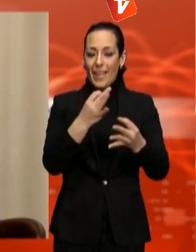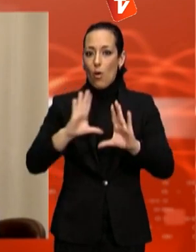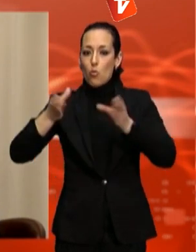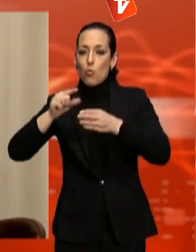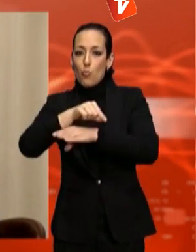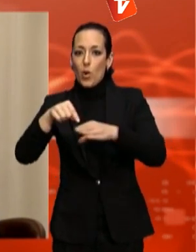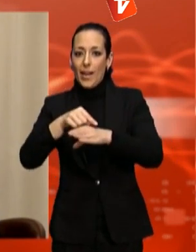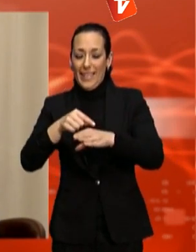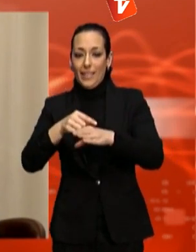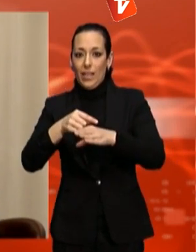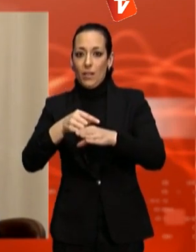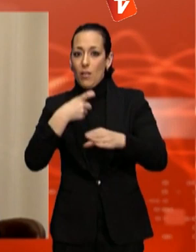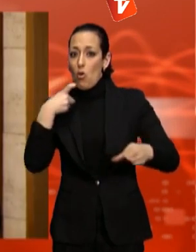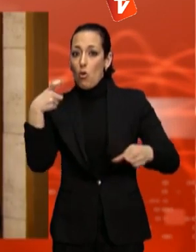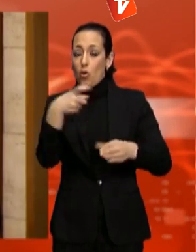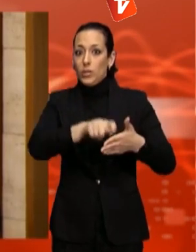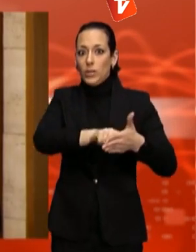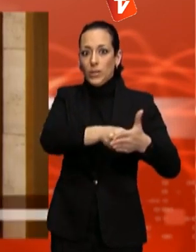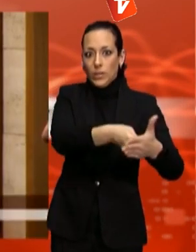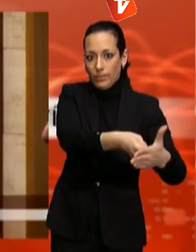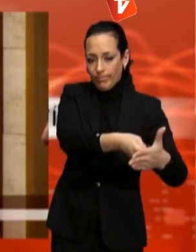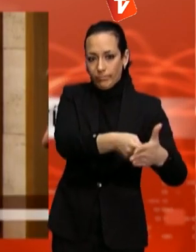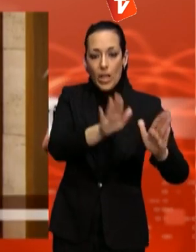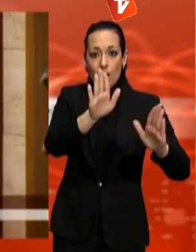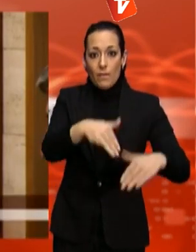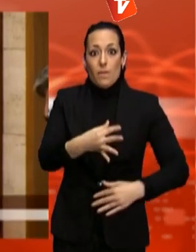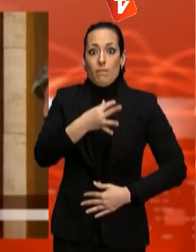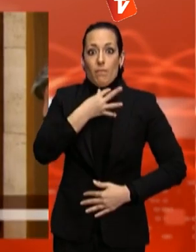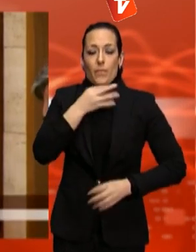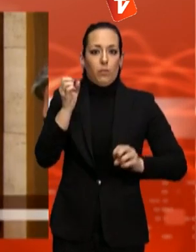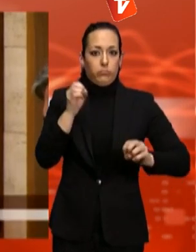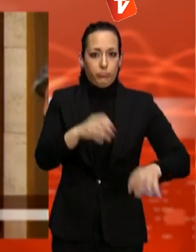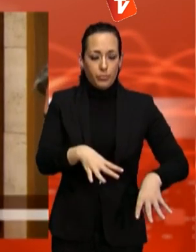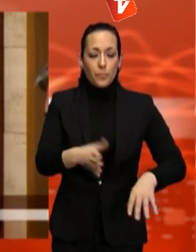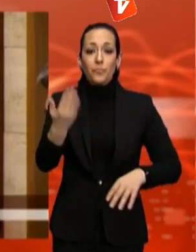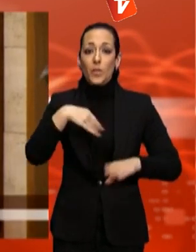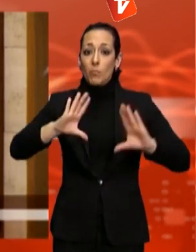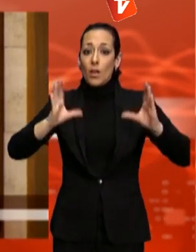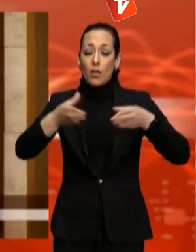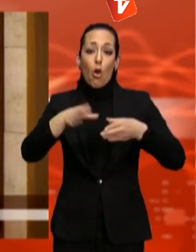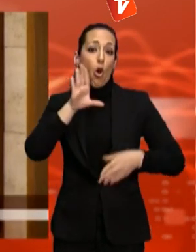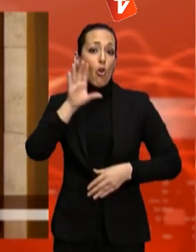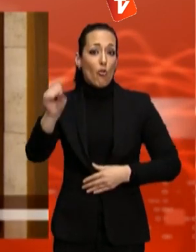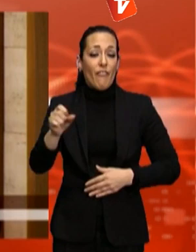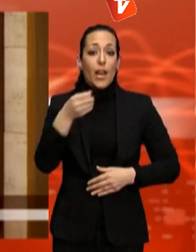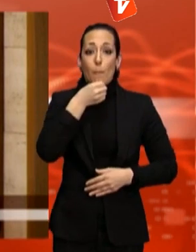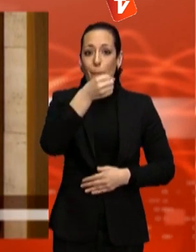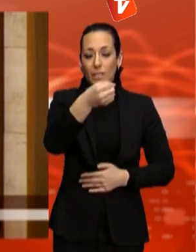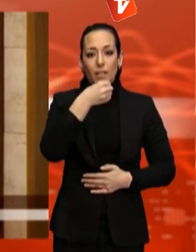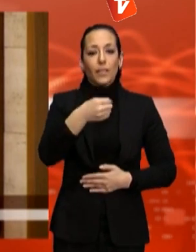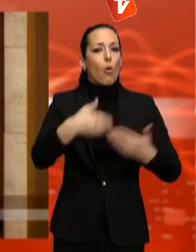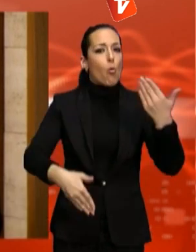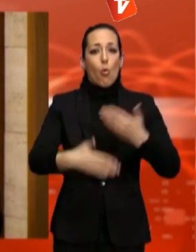'enfrontar a una moció de censura. El govern del PSC, si vol continuar governant Sabadell, ha d'iniciar aquesta transició.